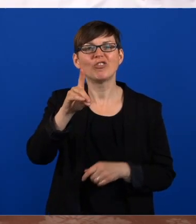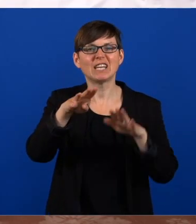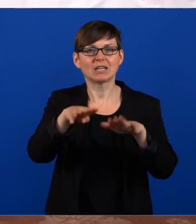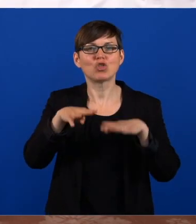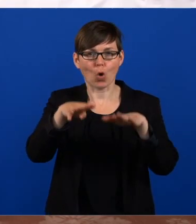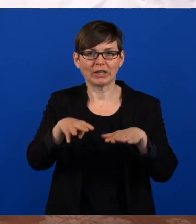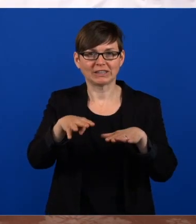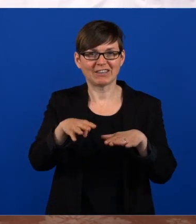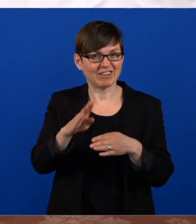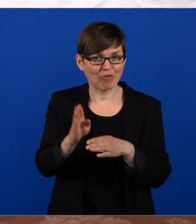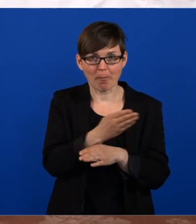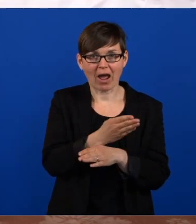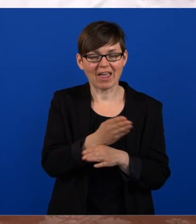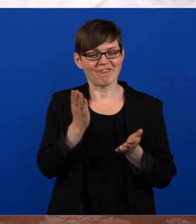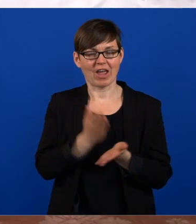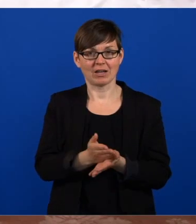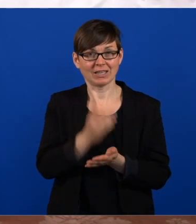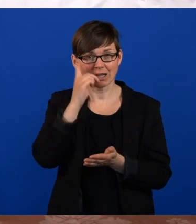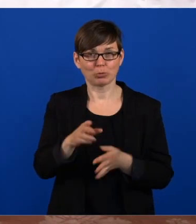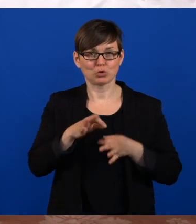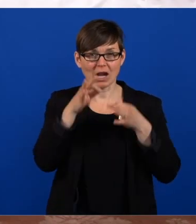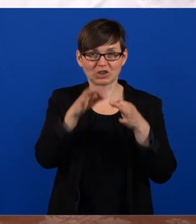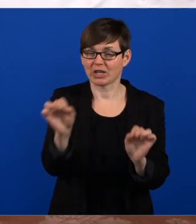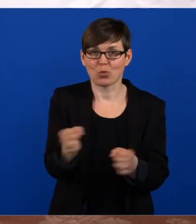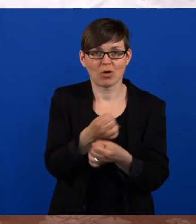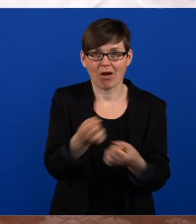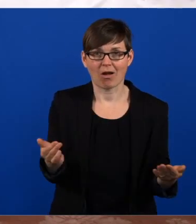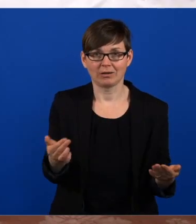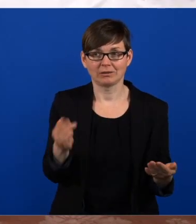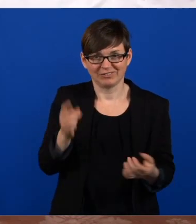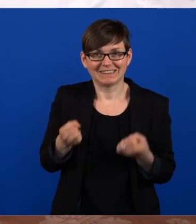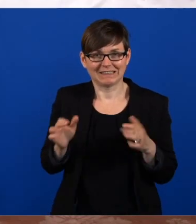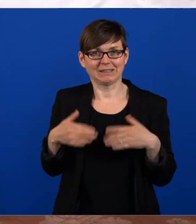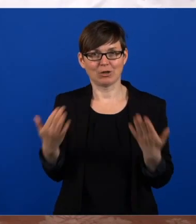Hypothese, dass dies so sei, weiterhin die Grundlage für Ihre Maßnahmen?